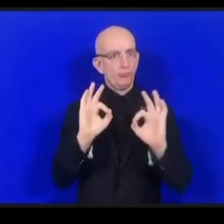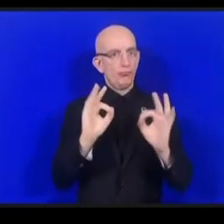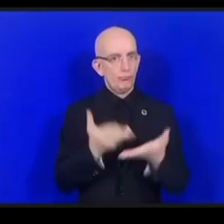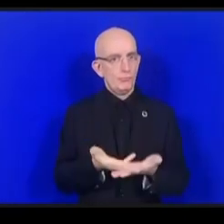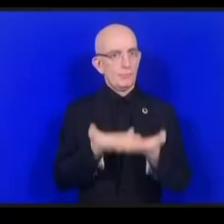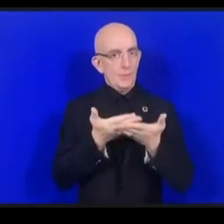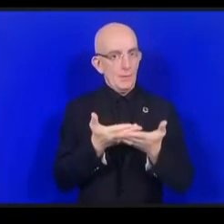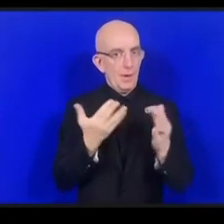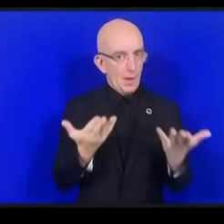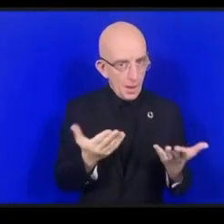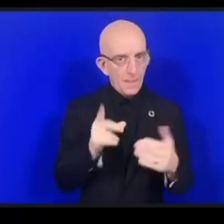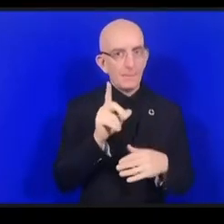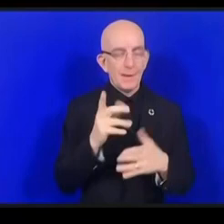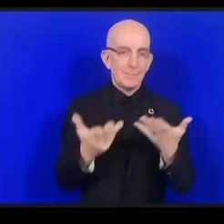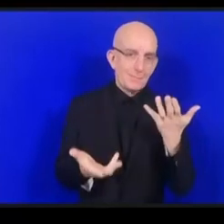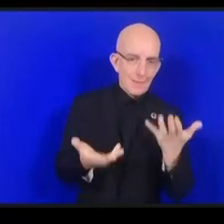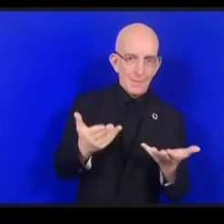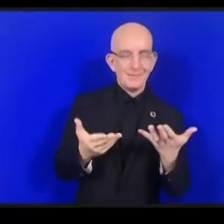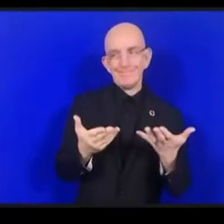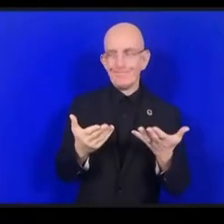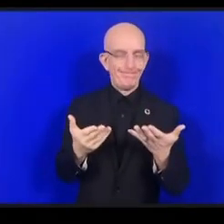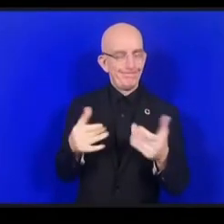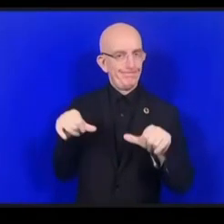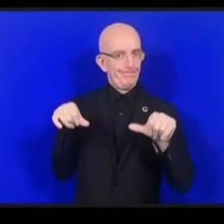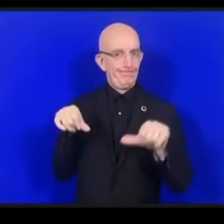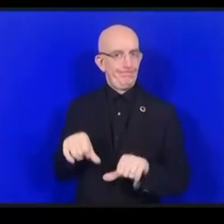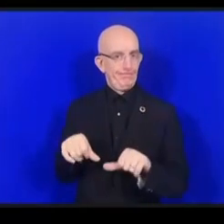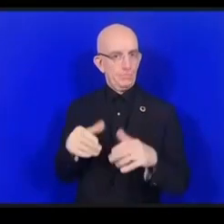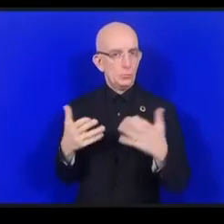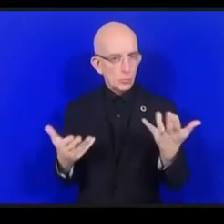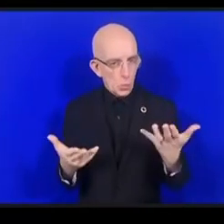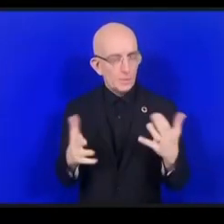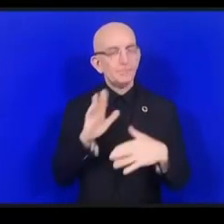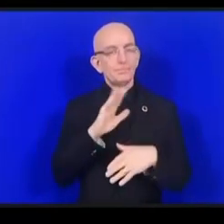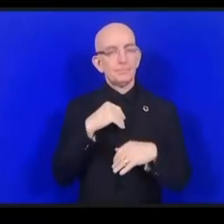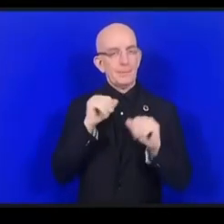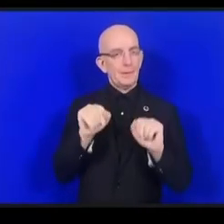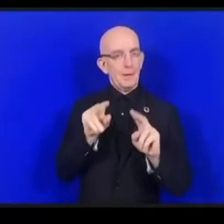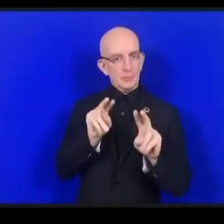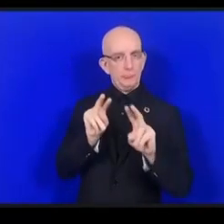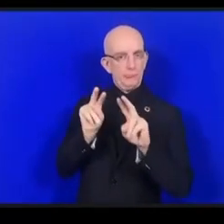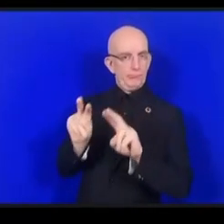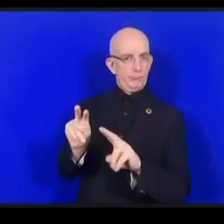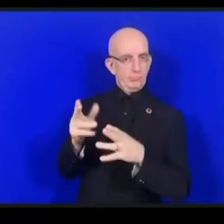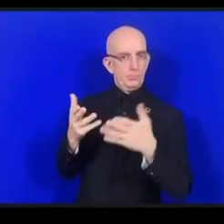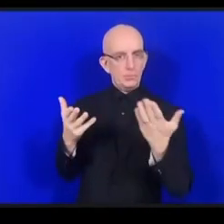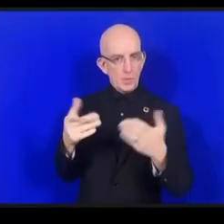Avridoria هو من تحالف الدينامي ل Internet of Things Internet وإنترنت